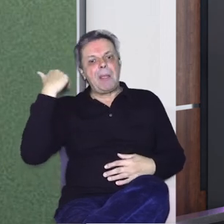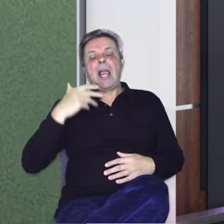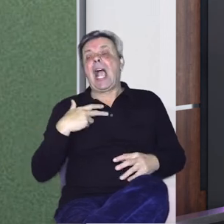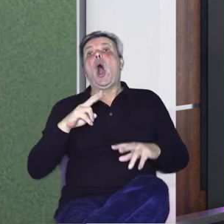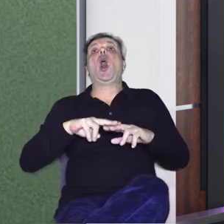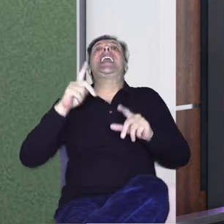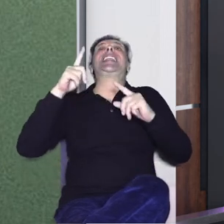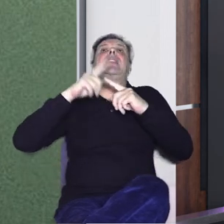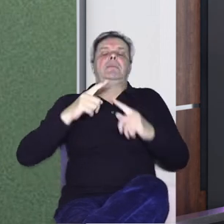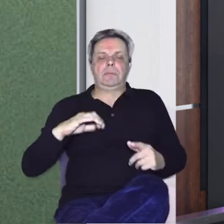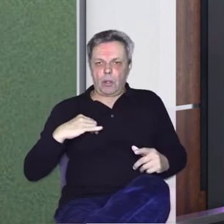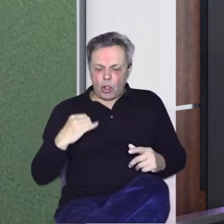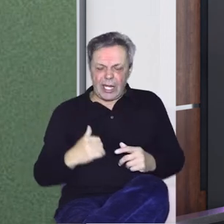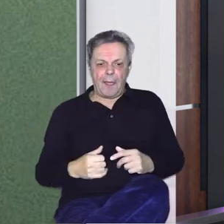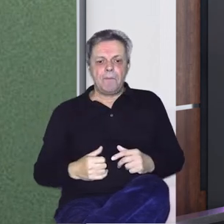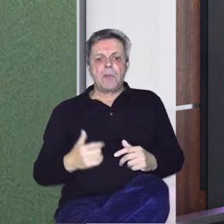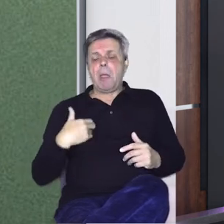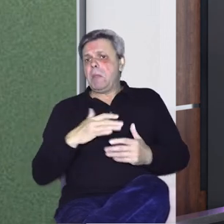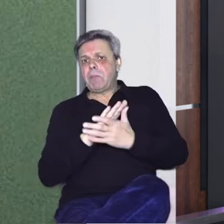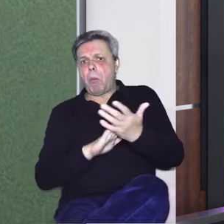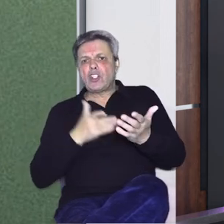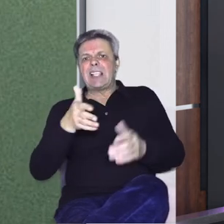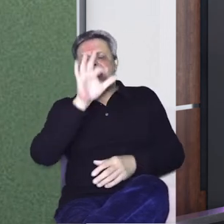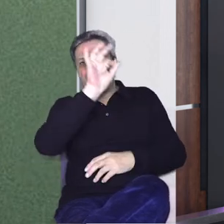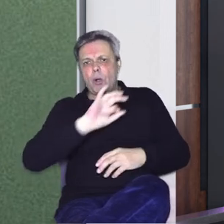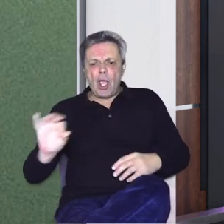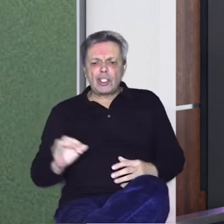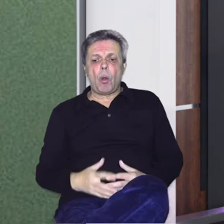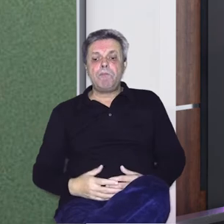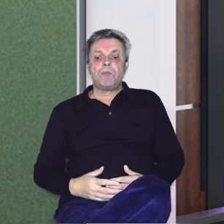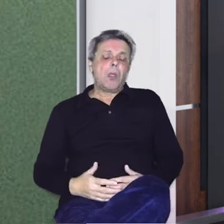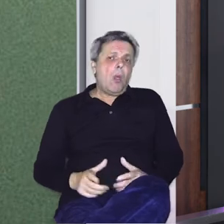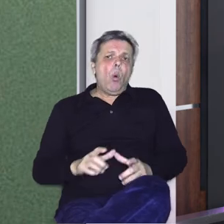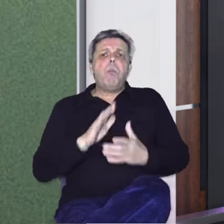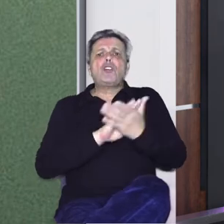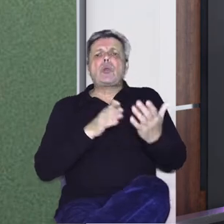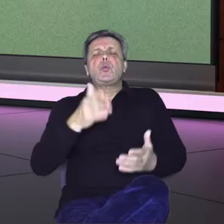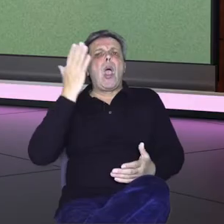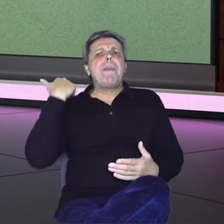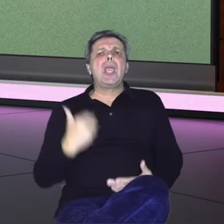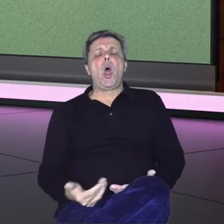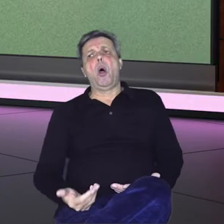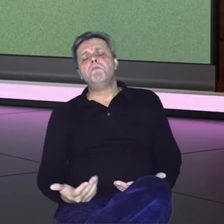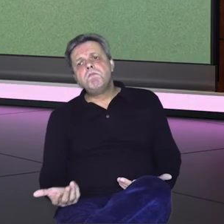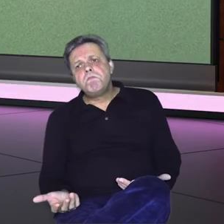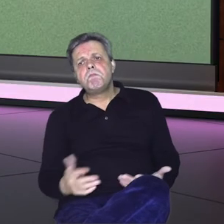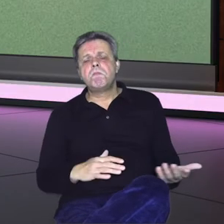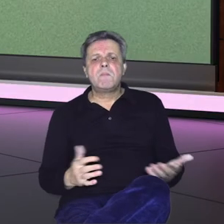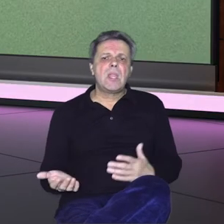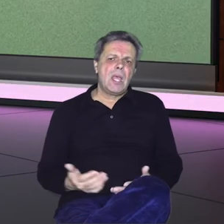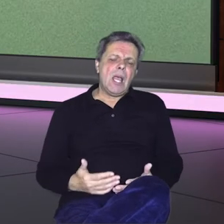kao hit godine na tim našim radijskim postajama. I mi smo krenuli s tim projektom Kro Radio Net. U početku je to bilo onako...